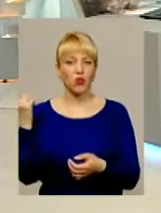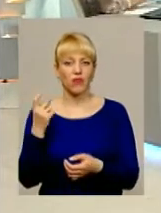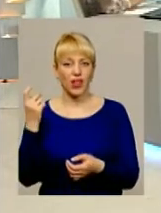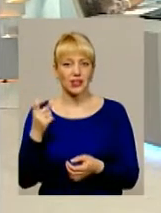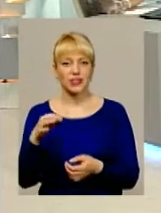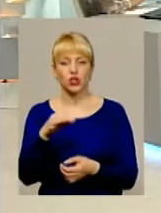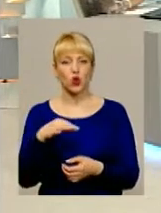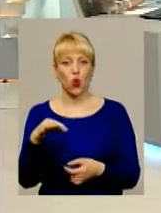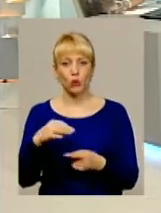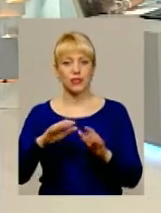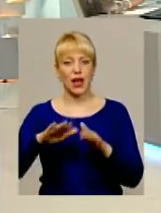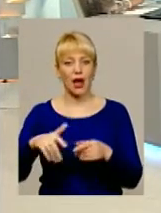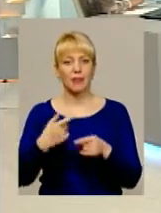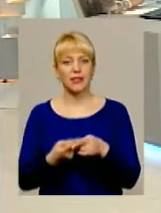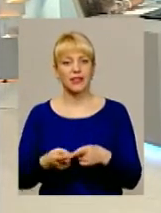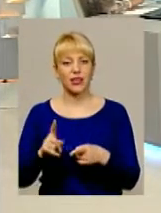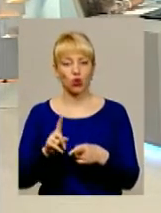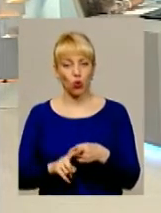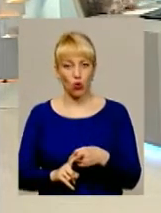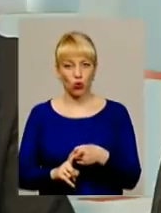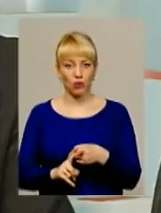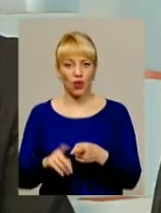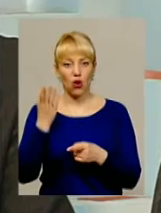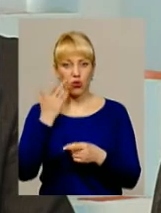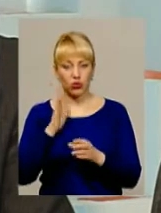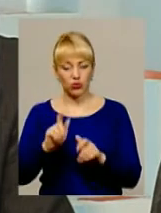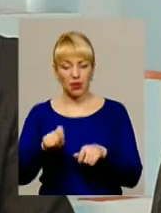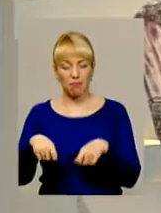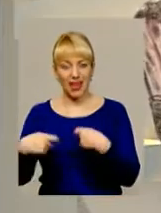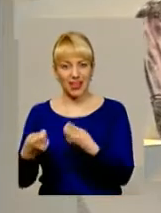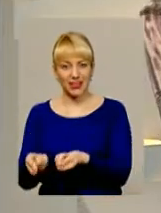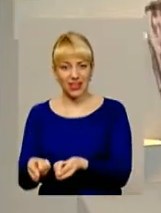комунальна власність області майно профтехучилищ,